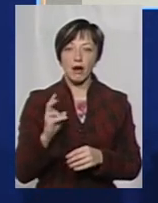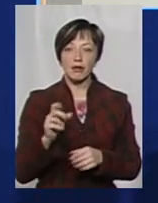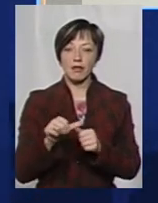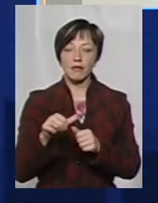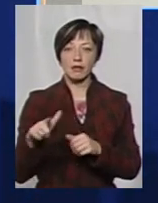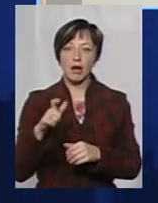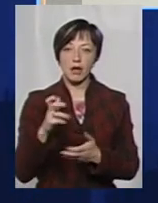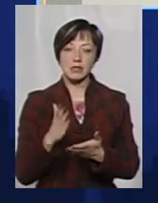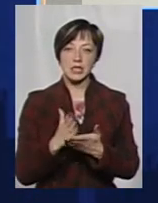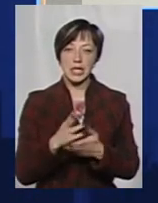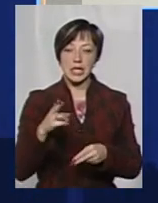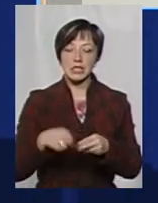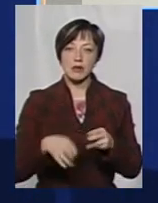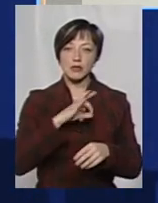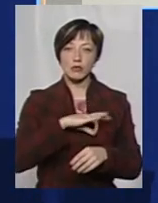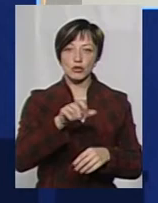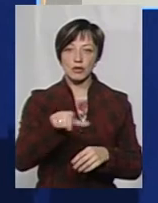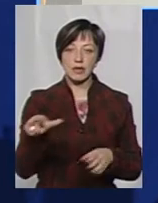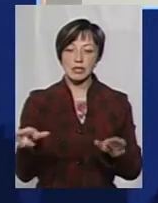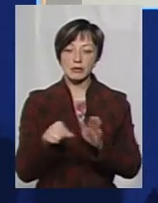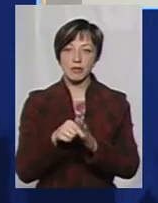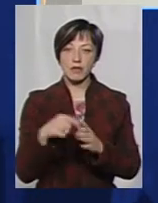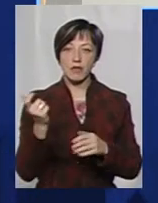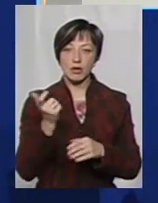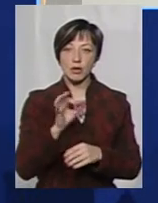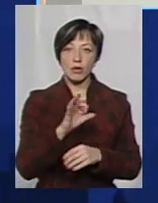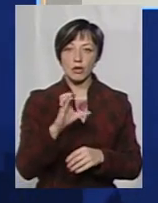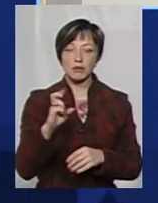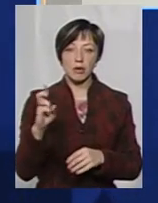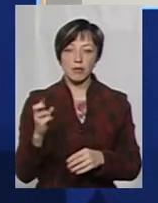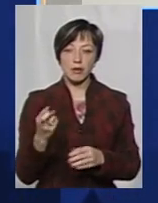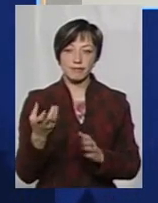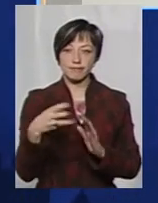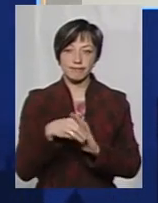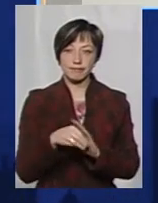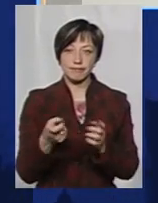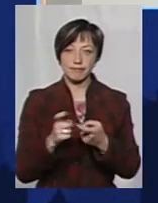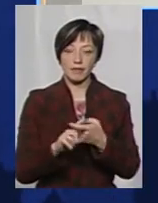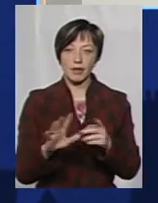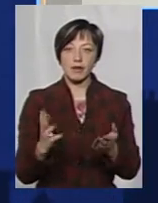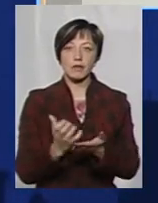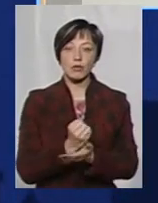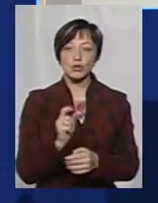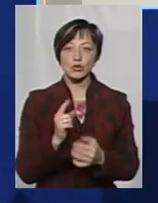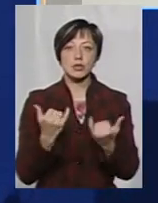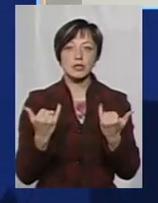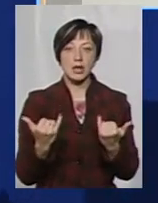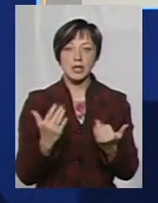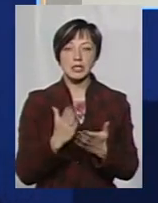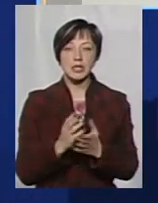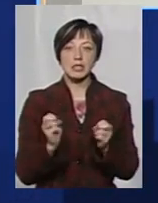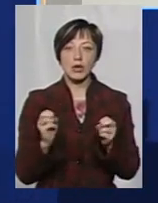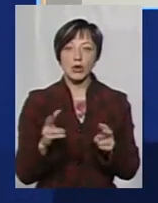кінцевий споживач – це співвласники. ОСББ тут ні до чого. І виходить, що зараз є